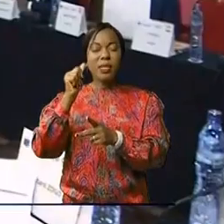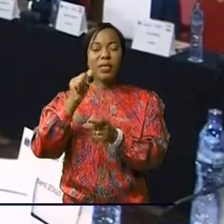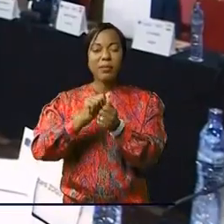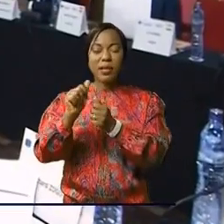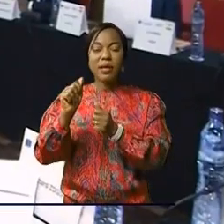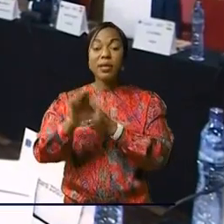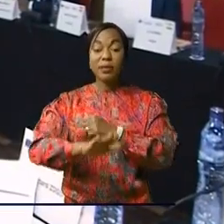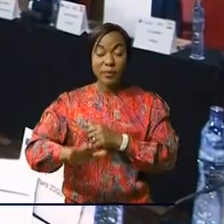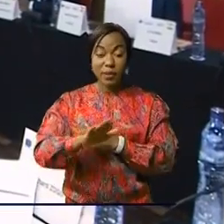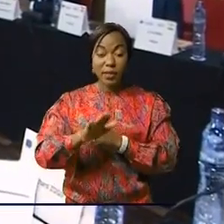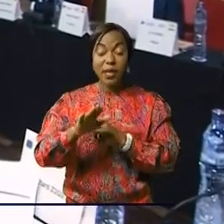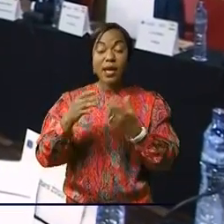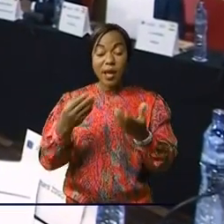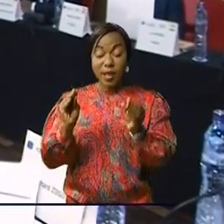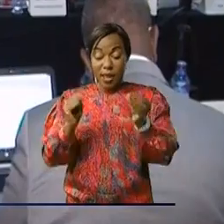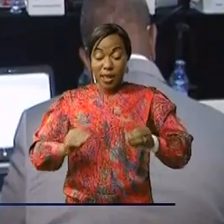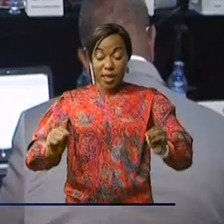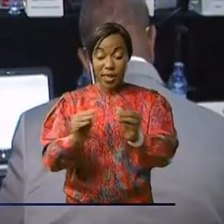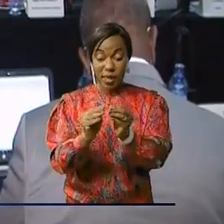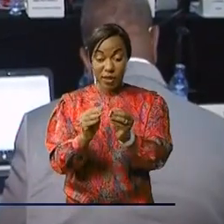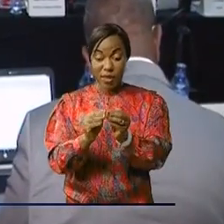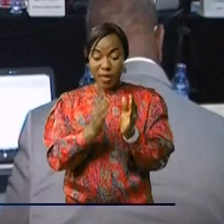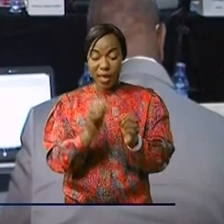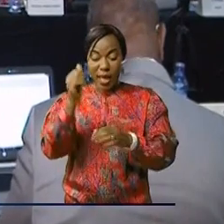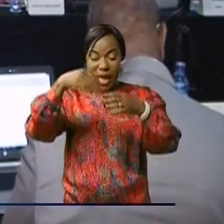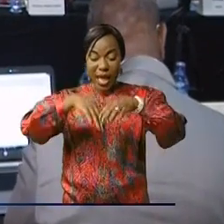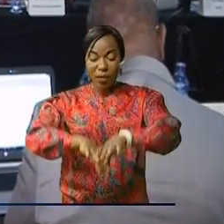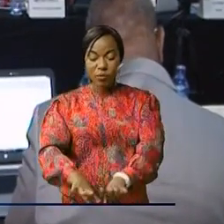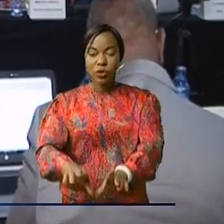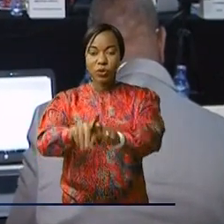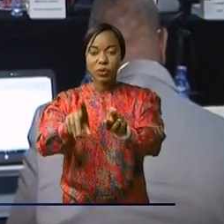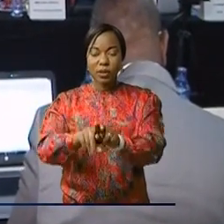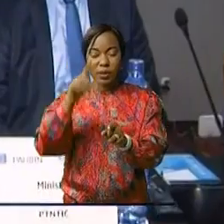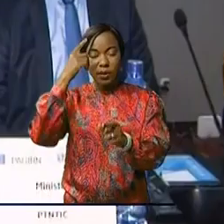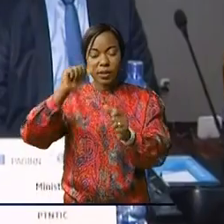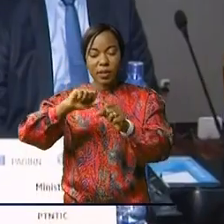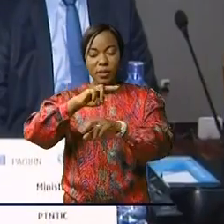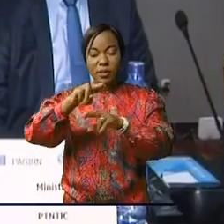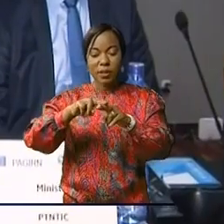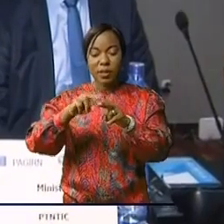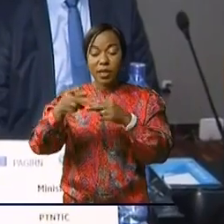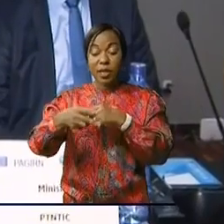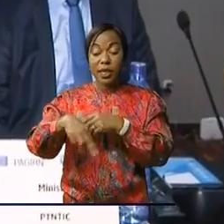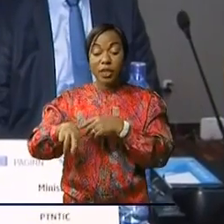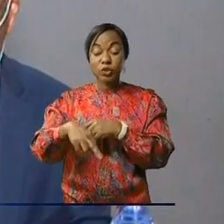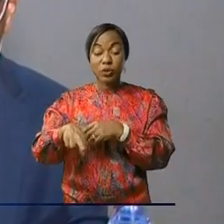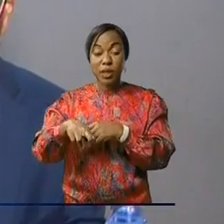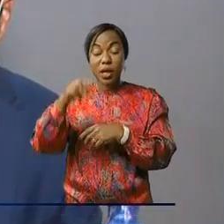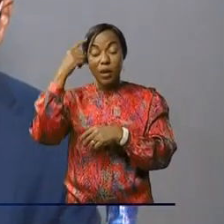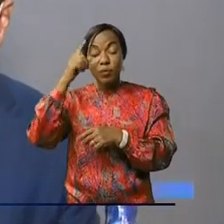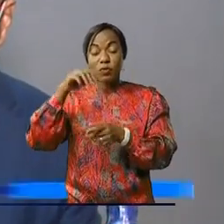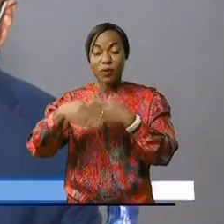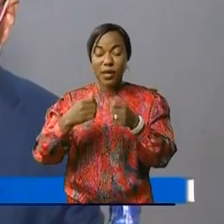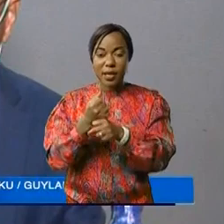les pays. Ces forums cherchent à harmoniser et à publier à la fois des réglementations nationales et régionales des Ethiques, à